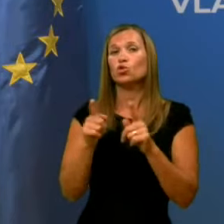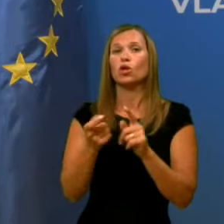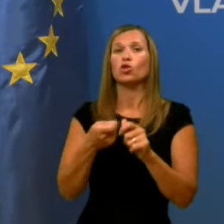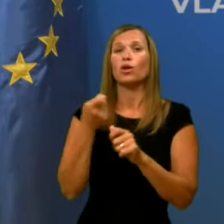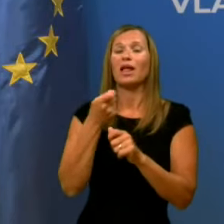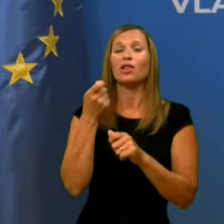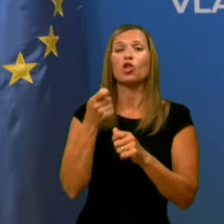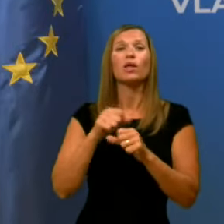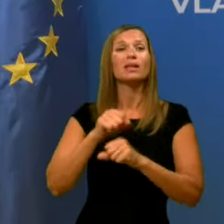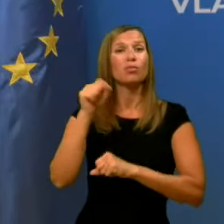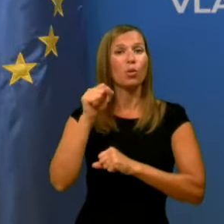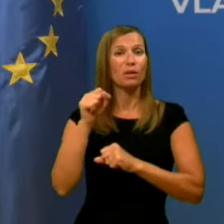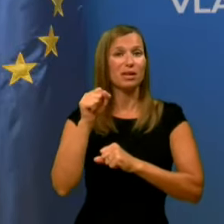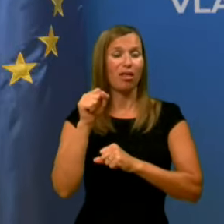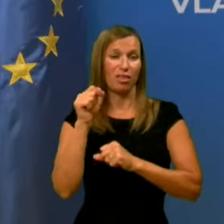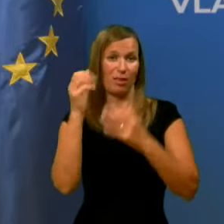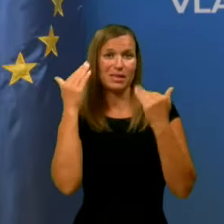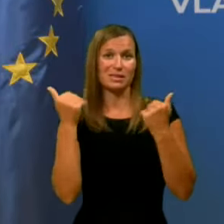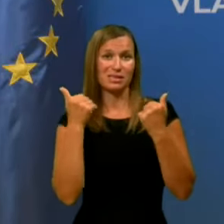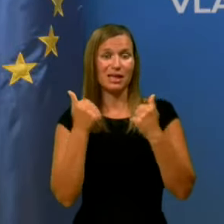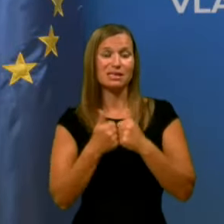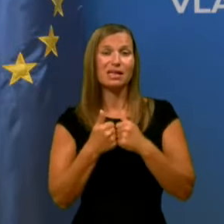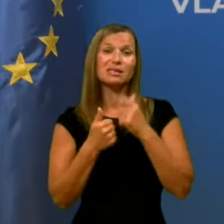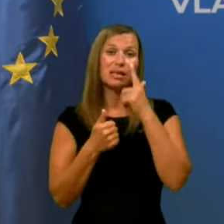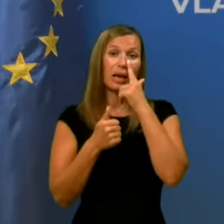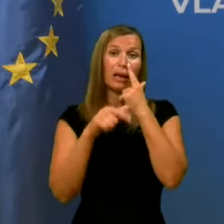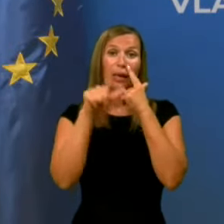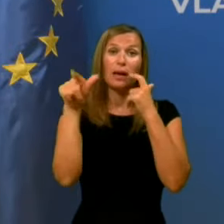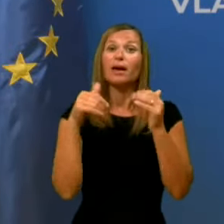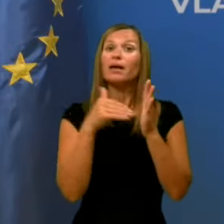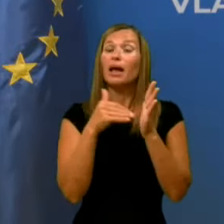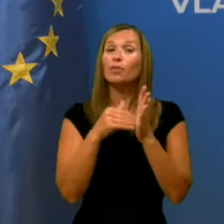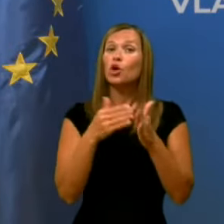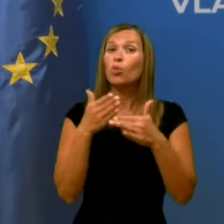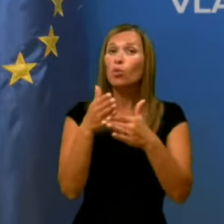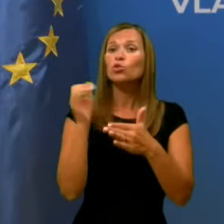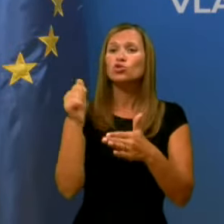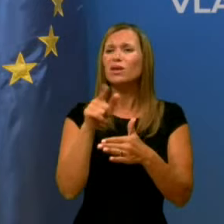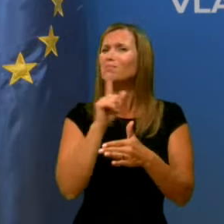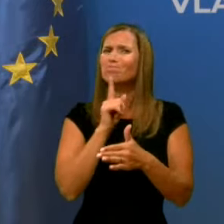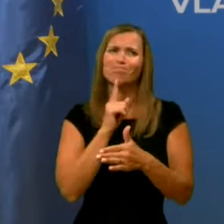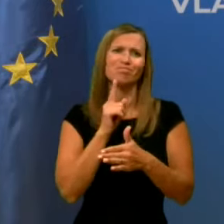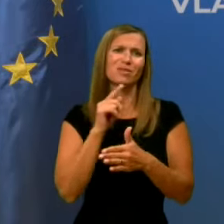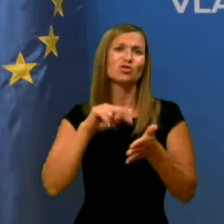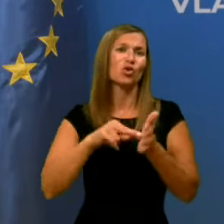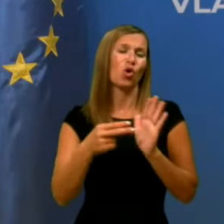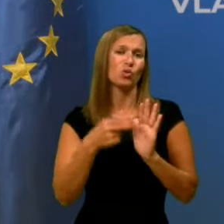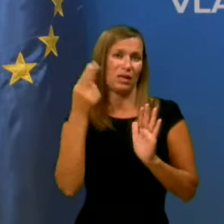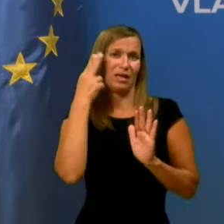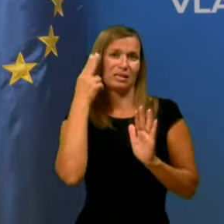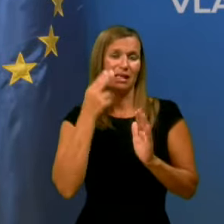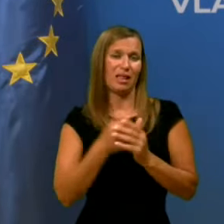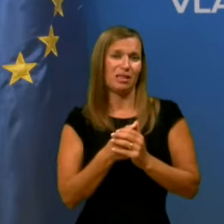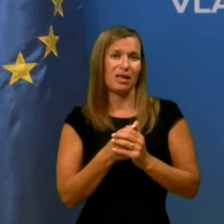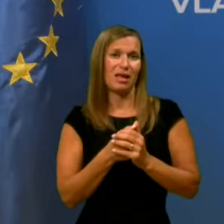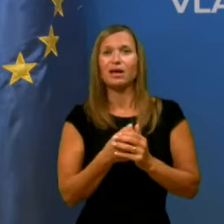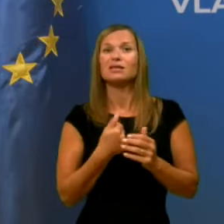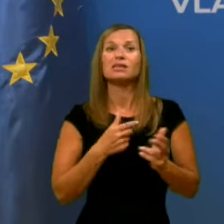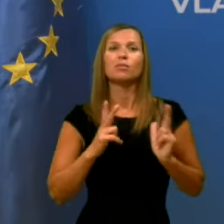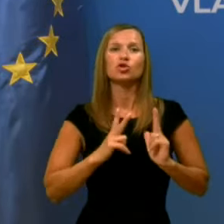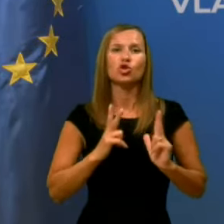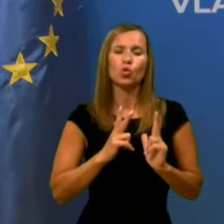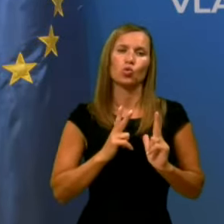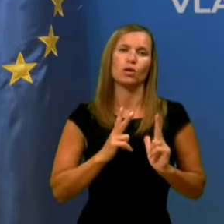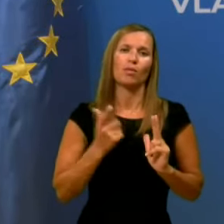Spravi, pomoč, lejte, tisto, ki jo rabijo za to, ker im manjka tudi strokovnega znanja, bojo dobili. Pričakujem pa saj